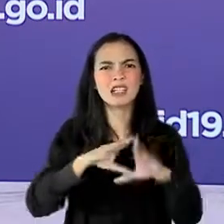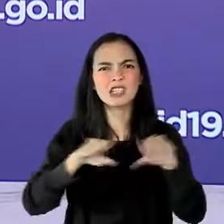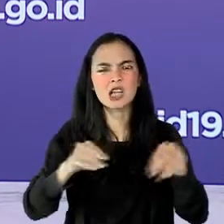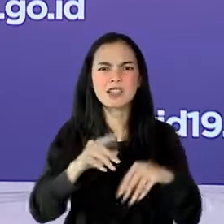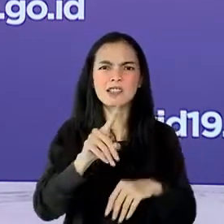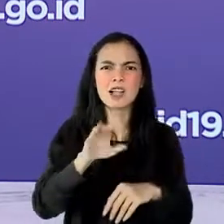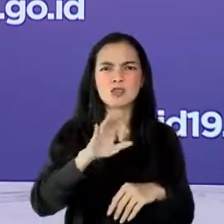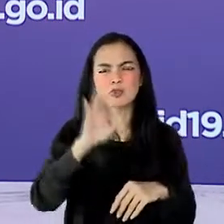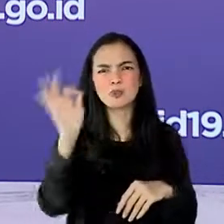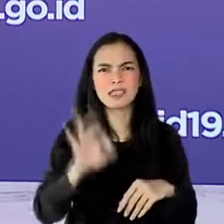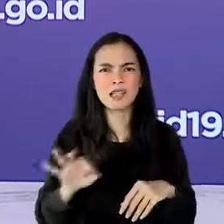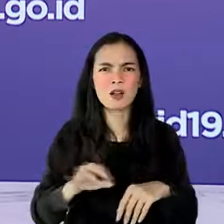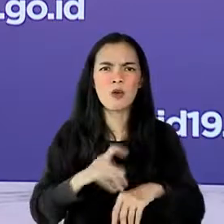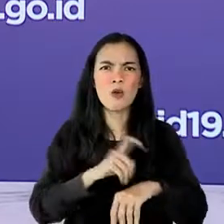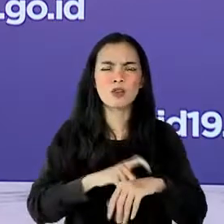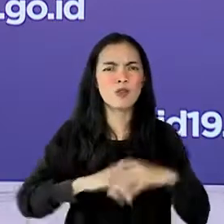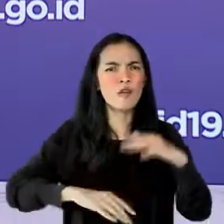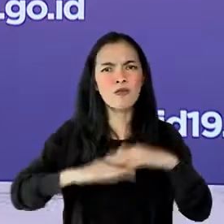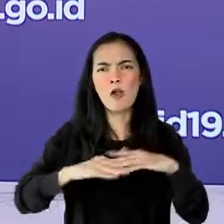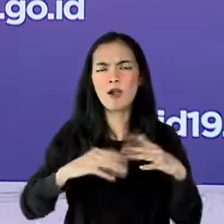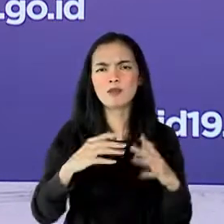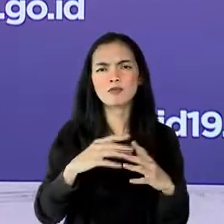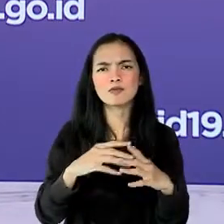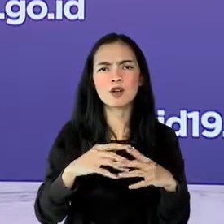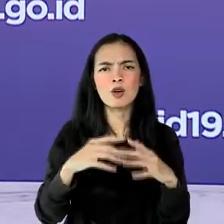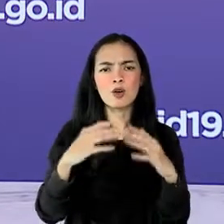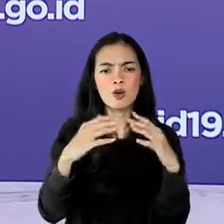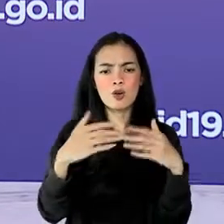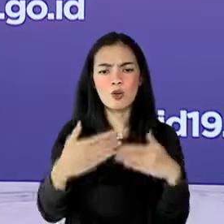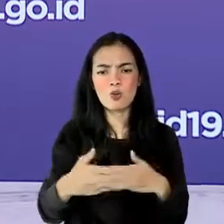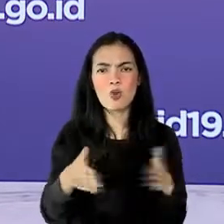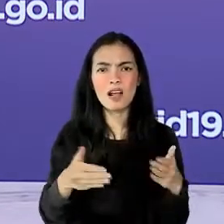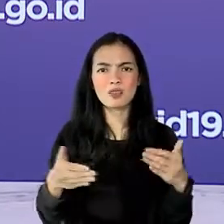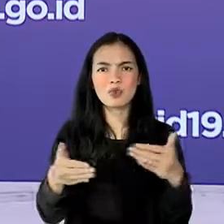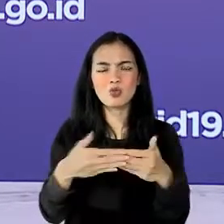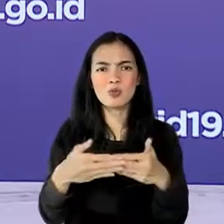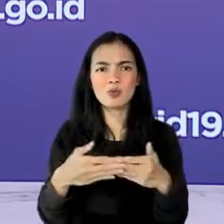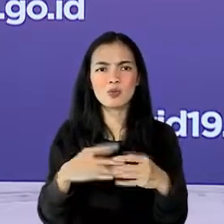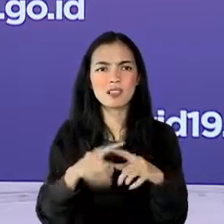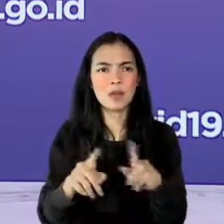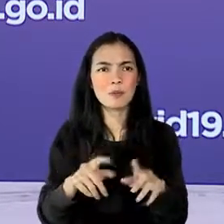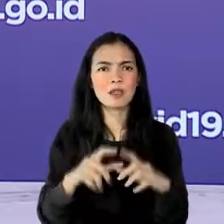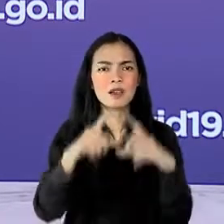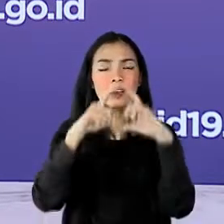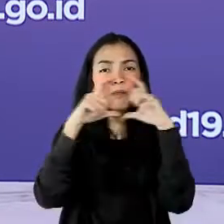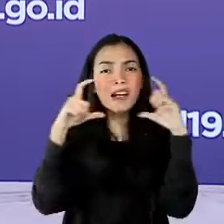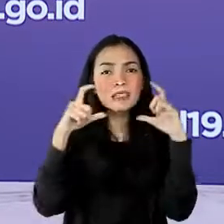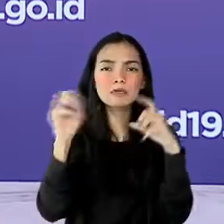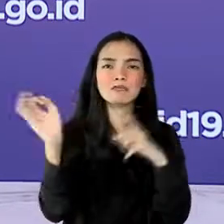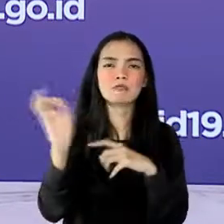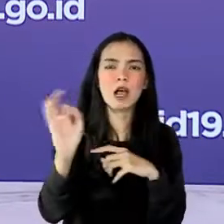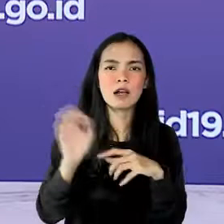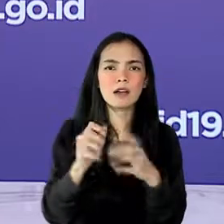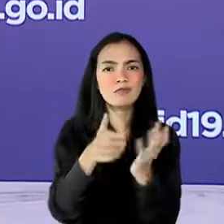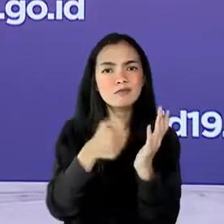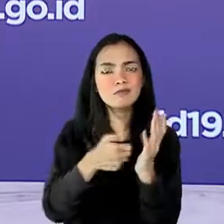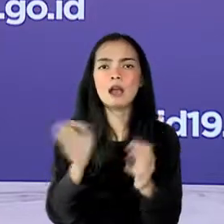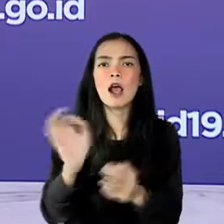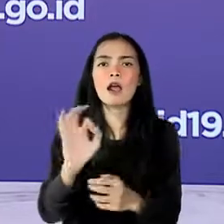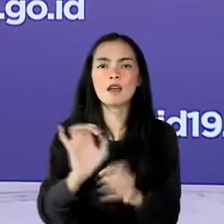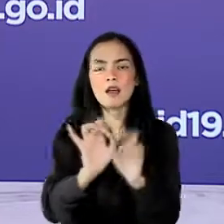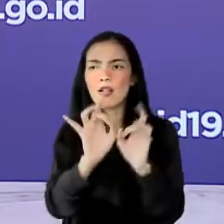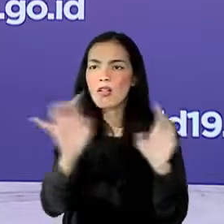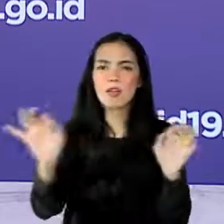waktu penuh bahkan lembur di ruangan tertutup dan tanpa penyediaan APD oleh perusahaan kita tahu